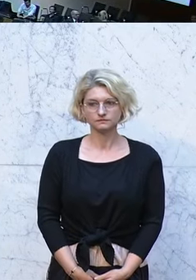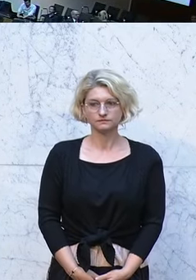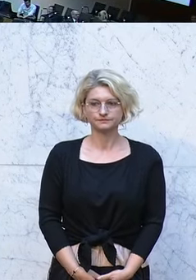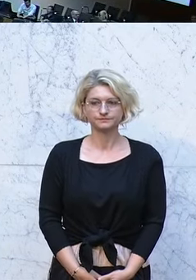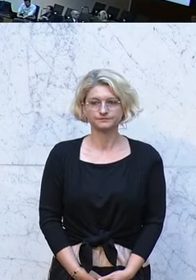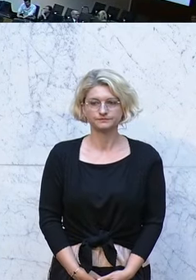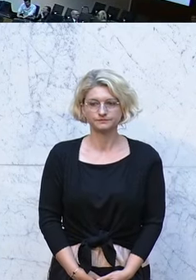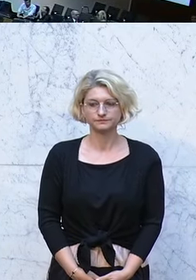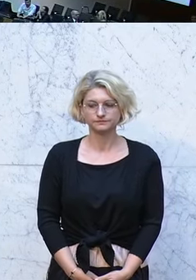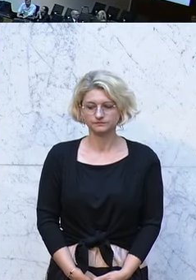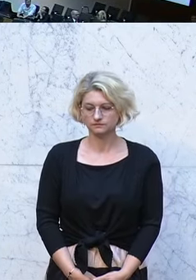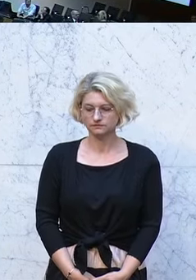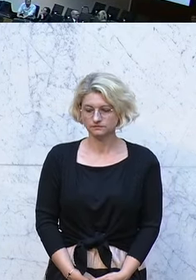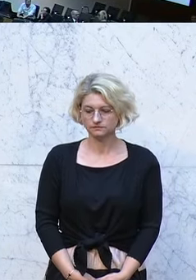pro Ausschuss waren da nicht drinnen. Vielen